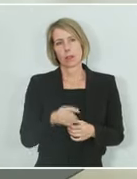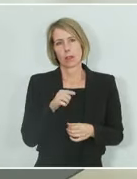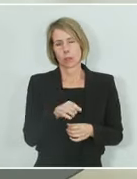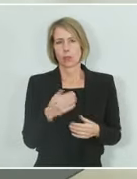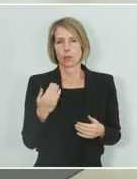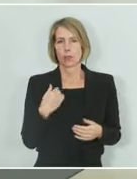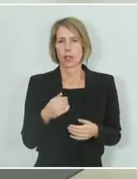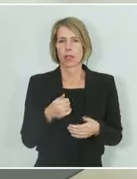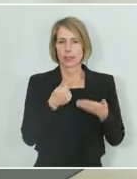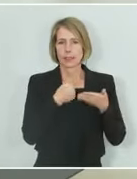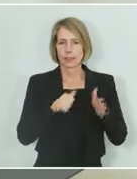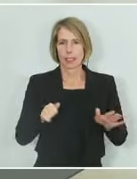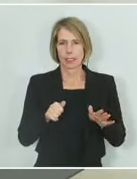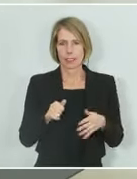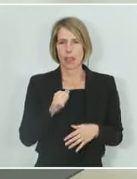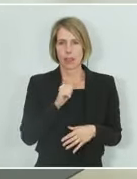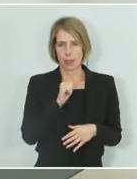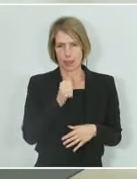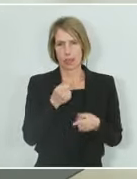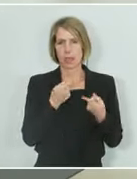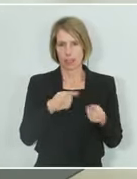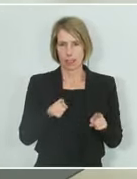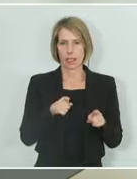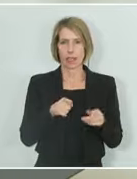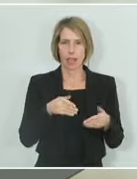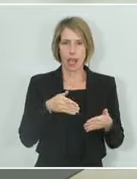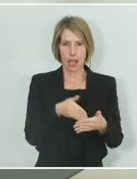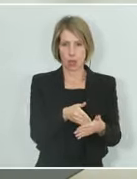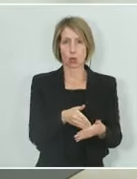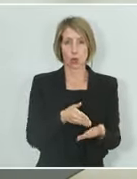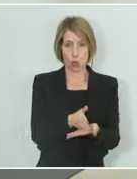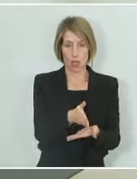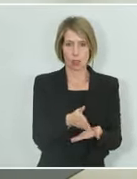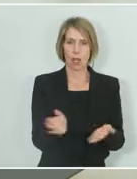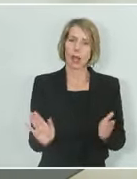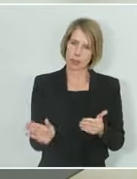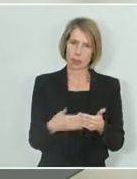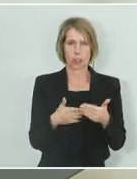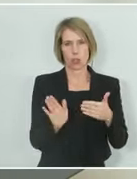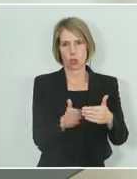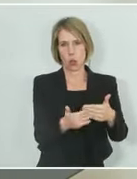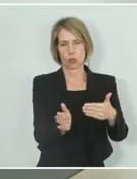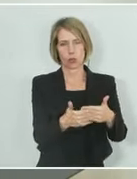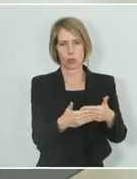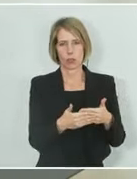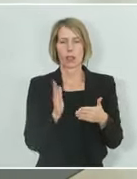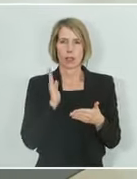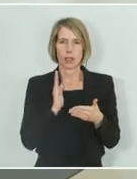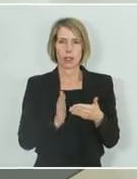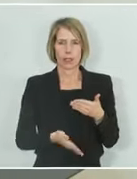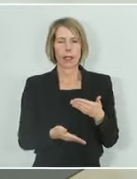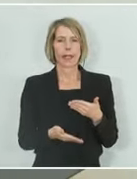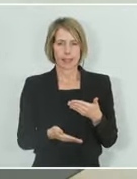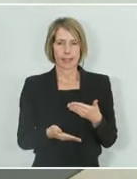illegale Durchgänge geschlossen. Ende Dezember wurden 16 Barrikaden auf